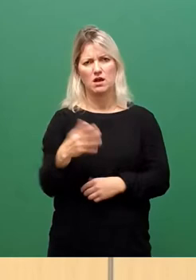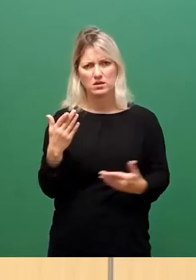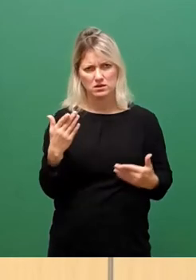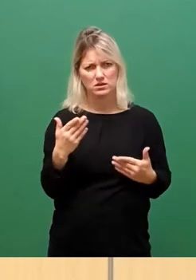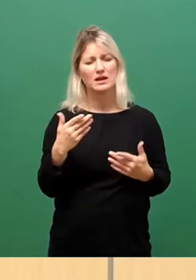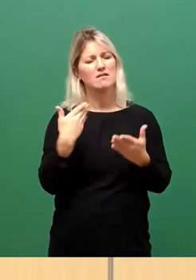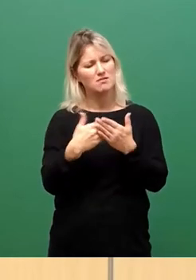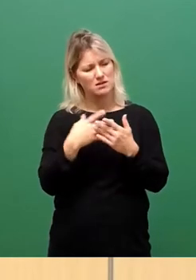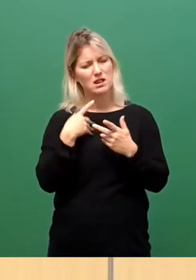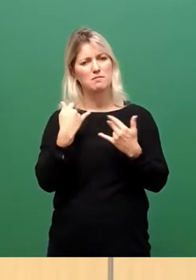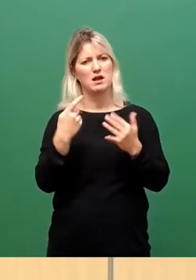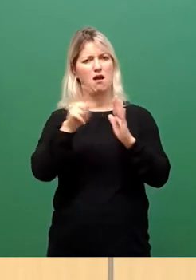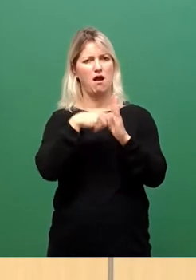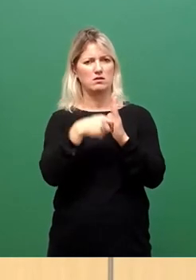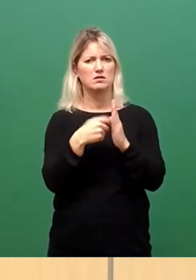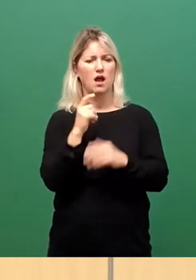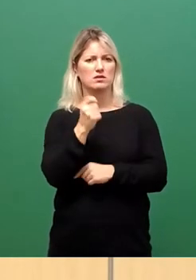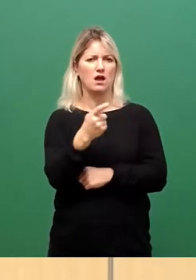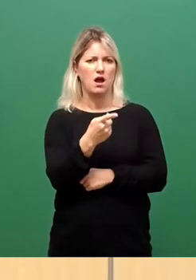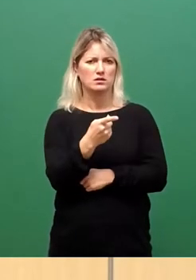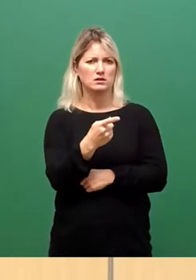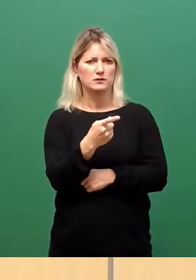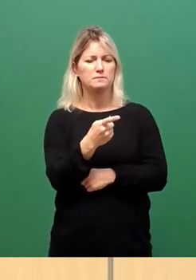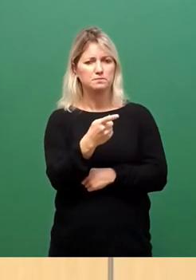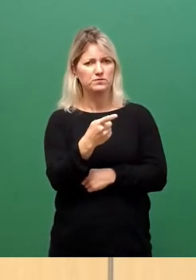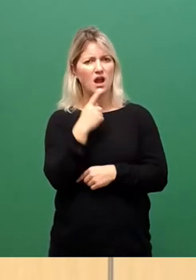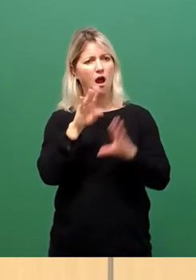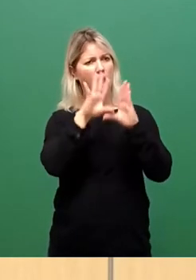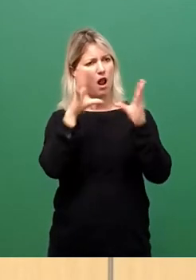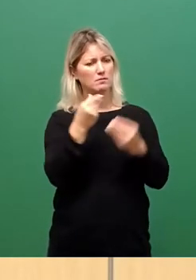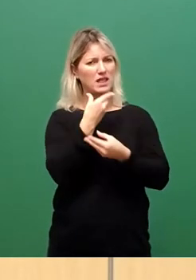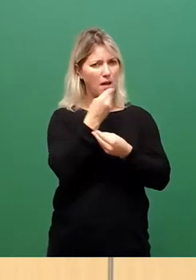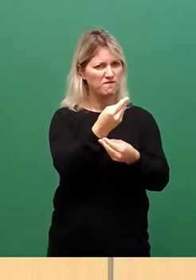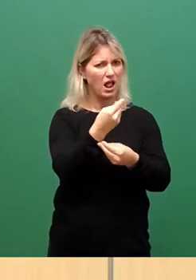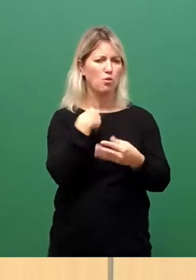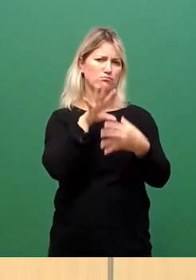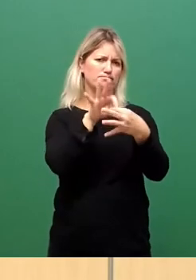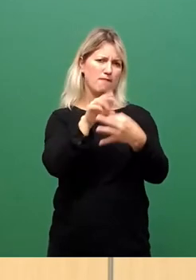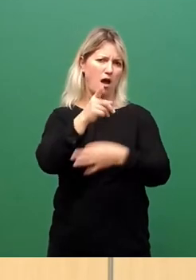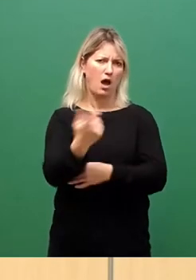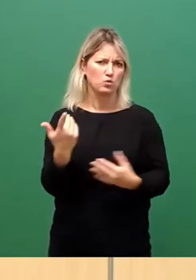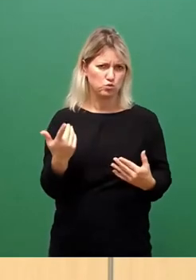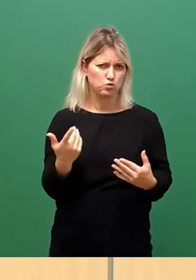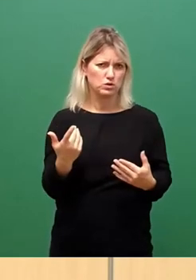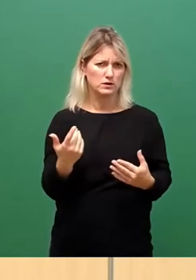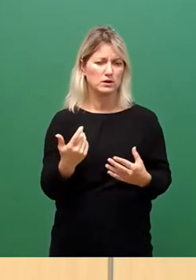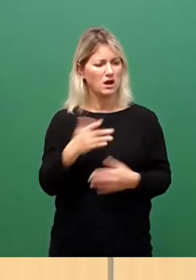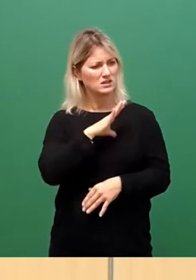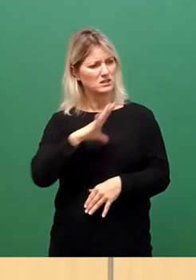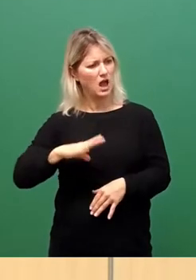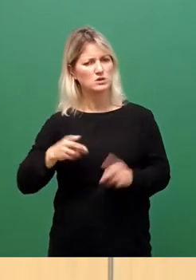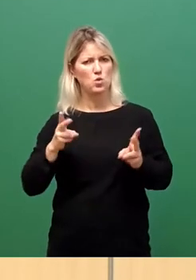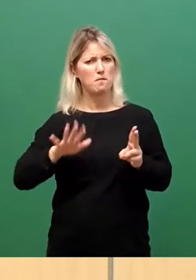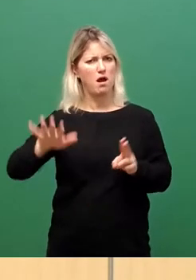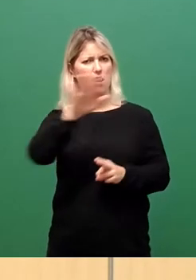hier auch, uns da quasi der allgemeinen Empfehlung anzuschließen und das so zu machen, wie es sonst in Sachsen eben auch getan werden wird.